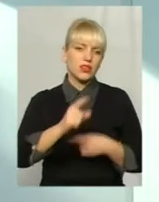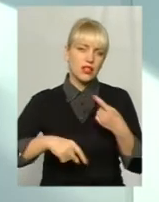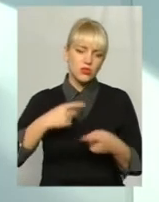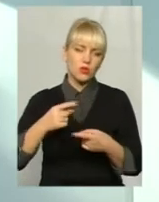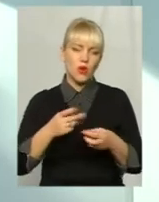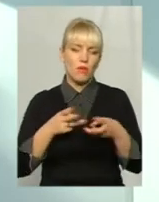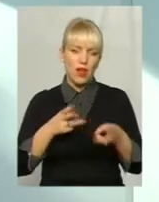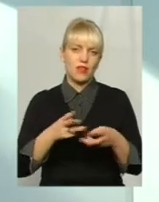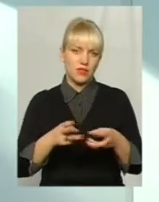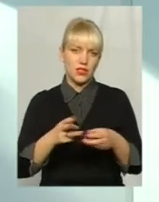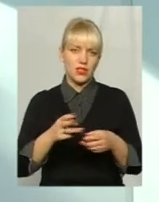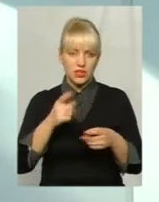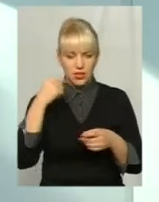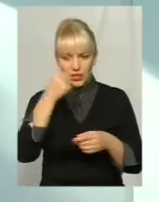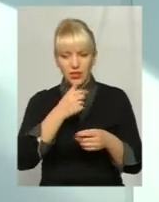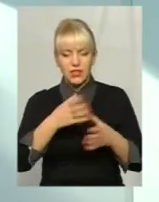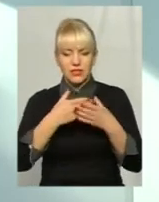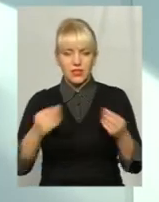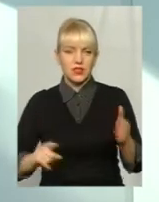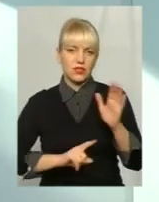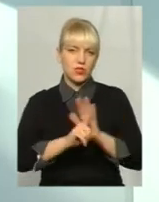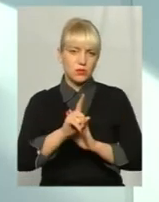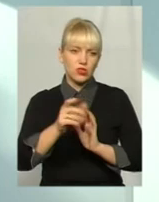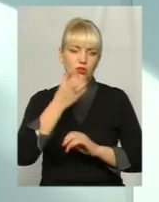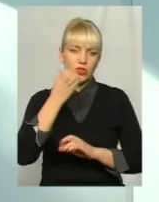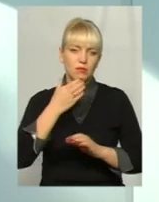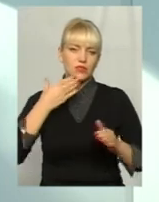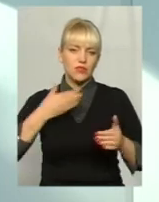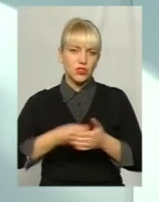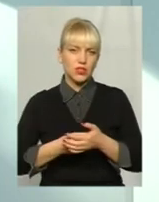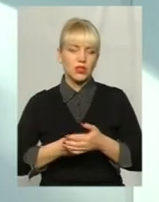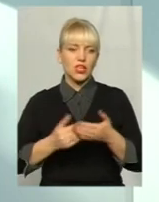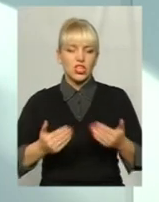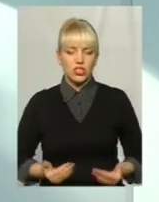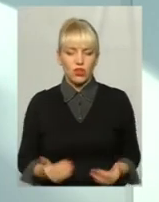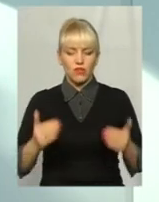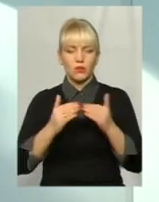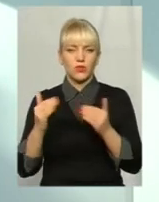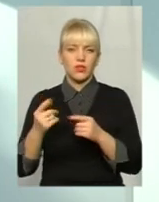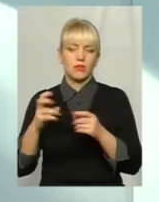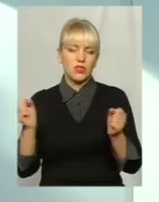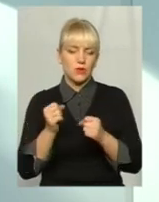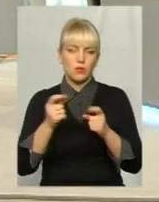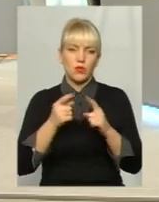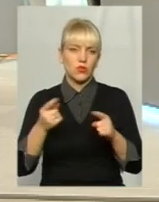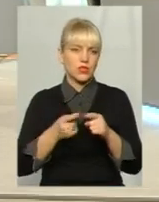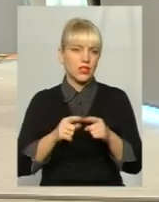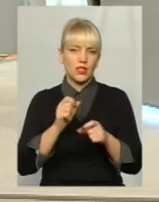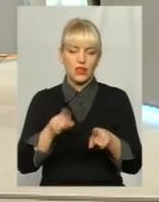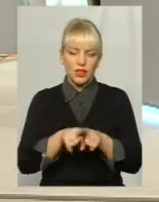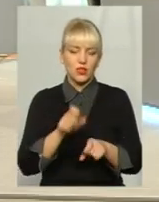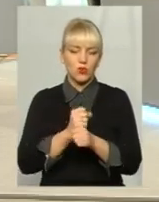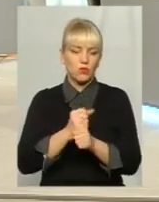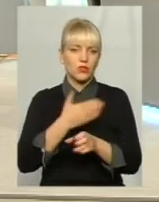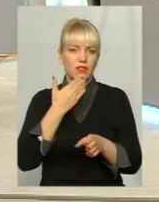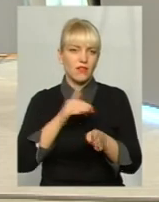опальний з весни розпочати утеплення своїх житлових будинків, бо в зимовий період такі роботи не виконують. Толій Макарович, ну я так